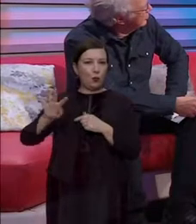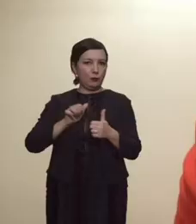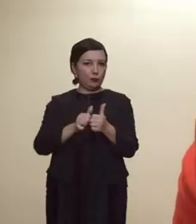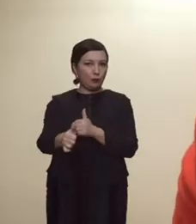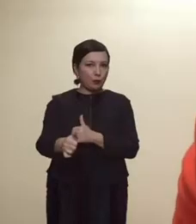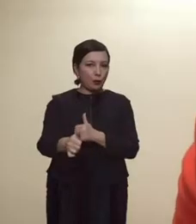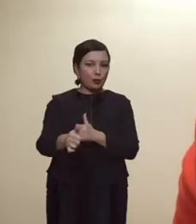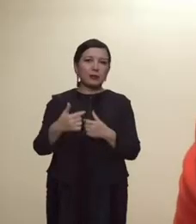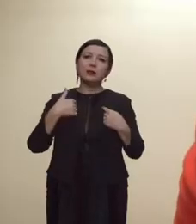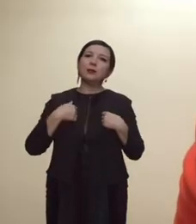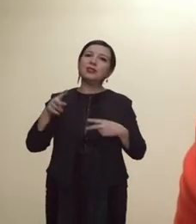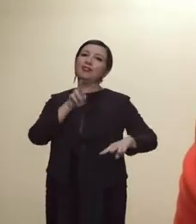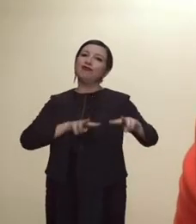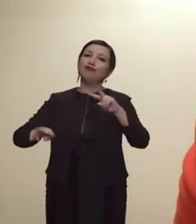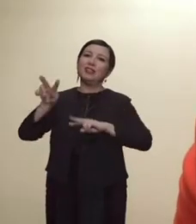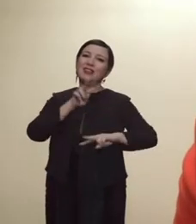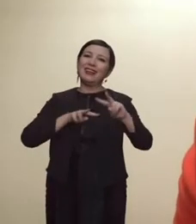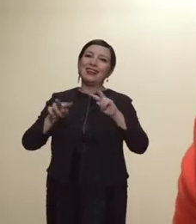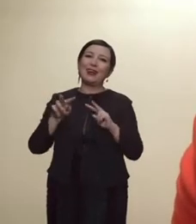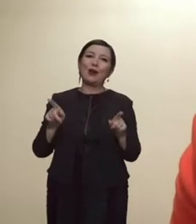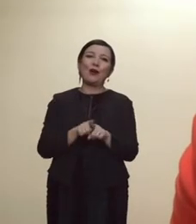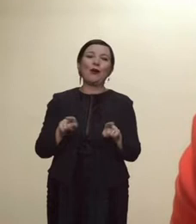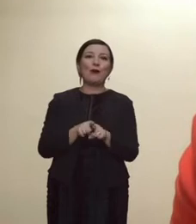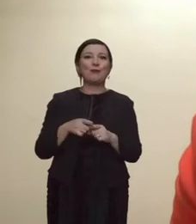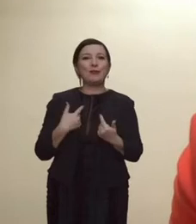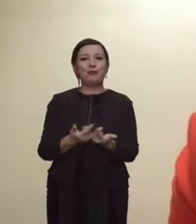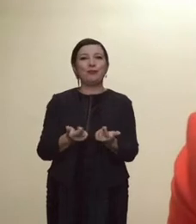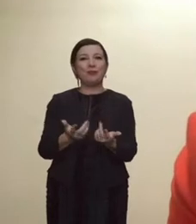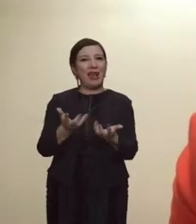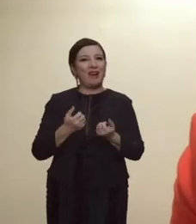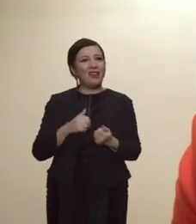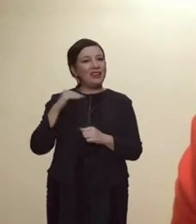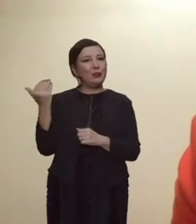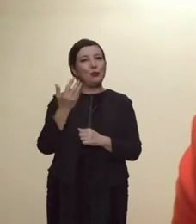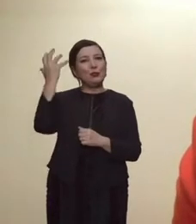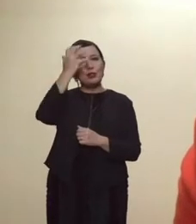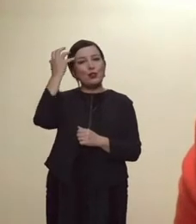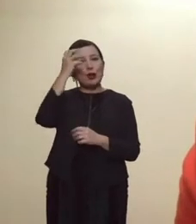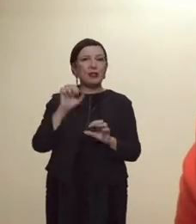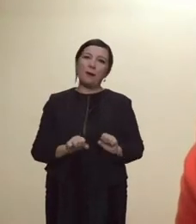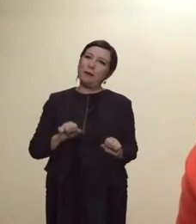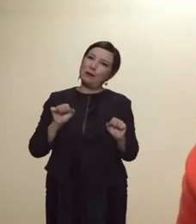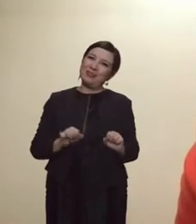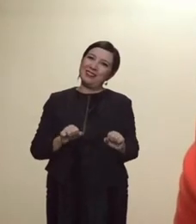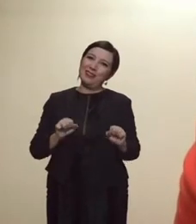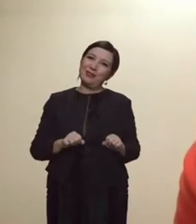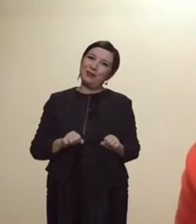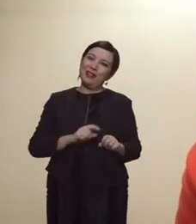e quindi cercherò poi di avere tutti i sogni possibili